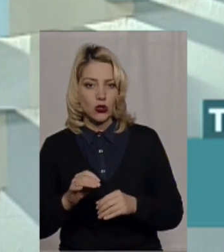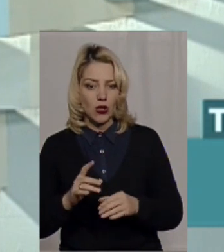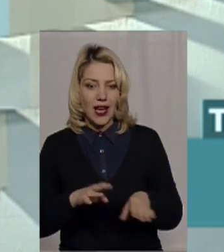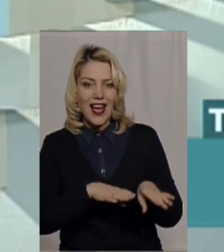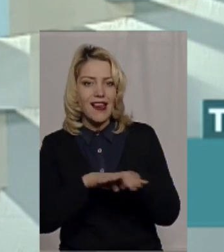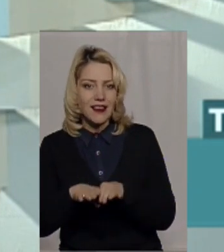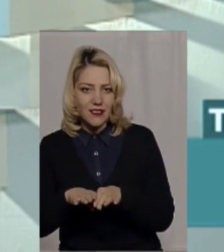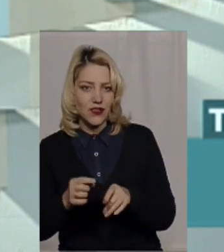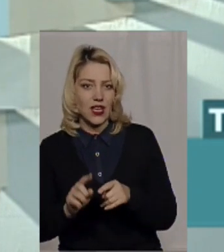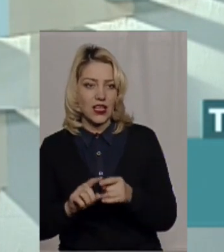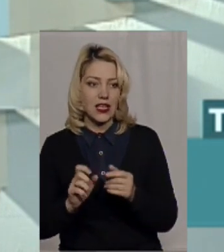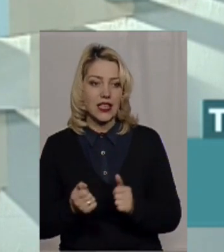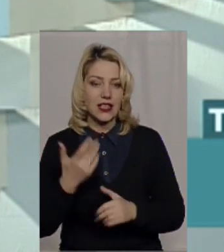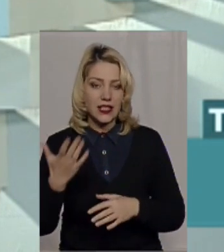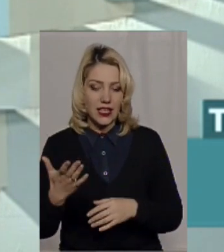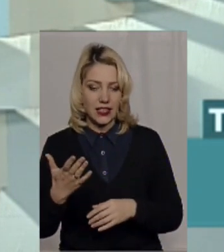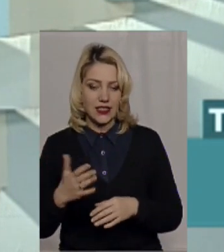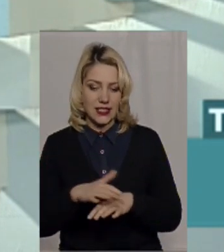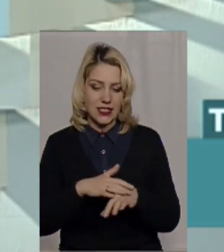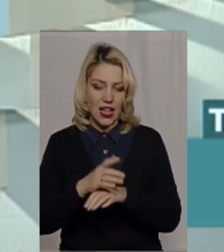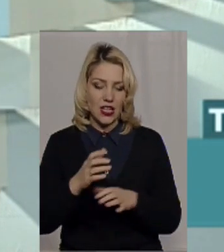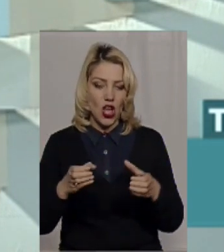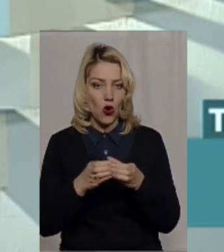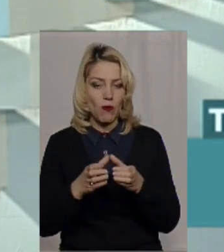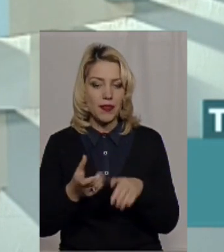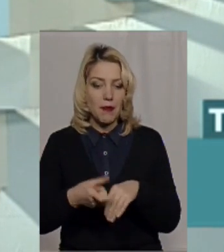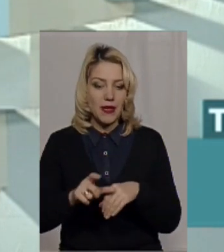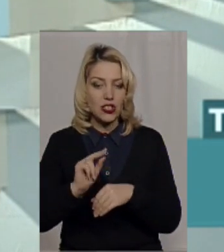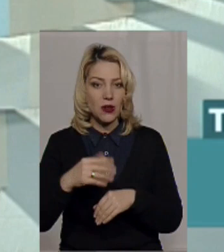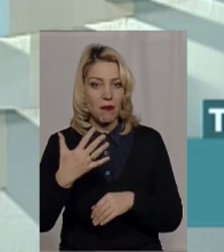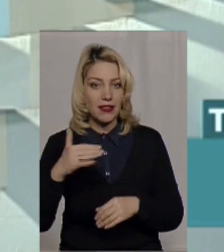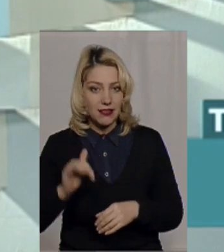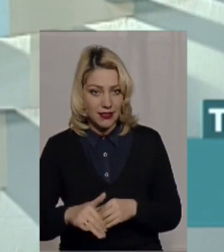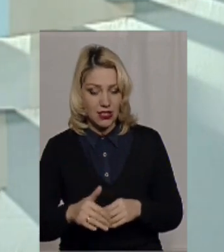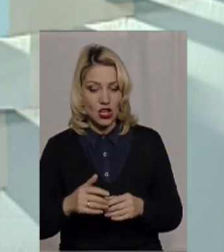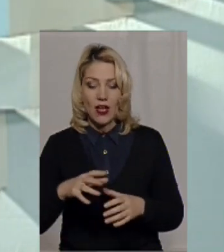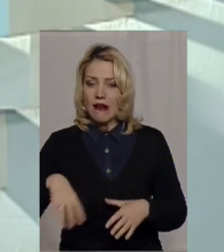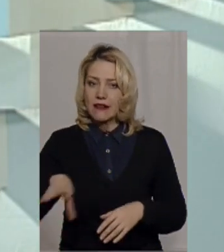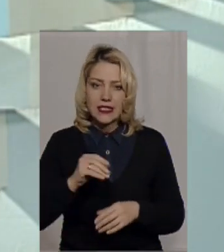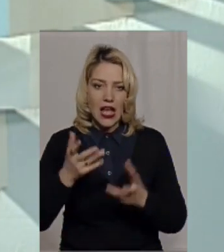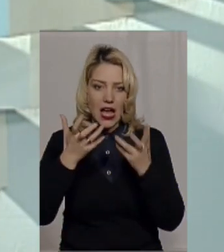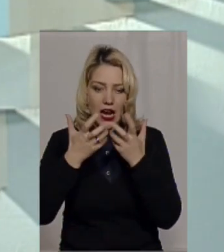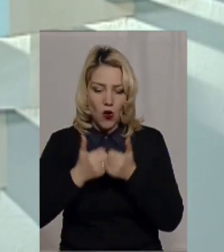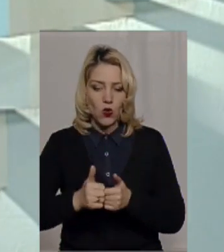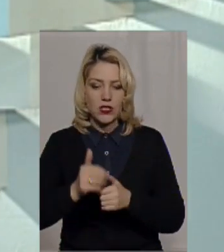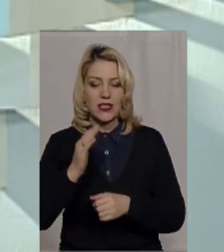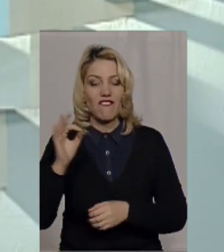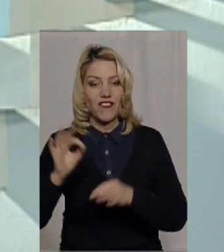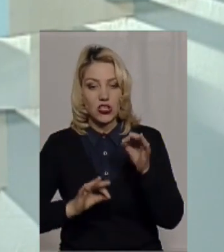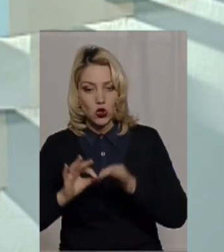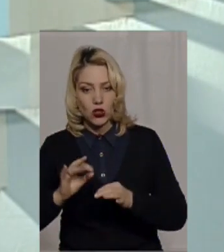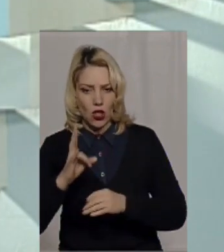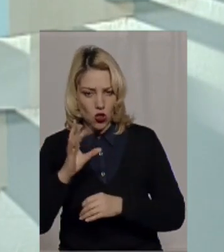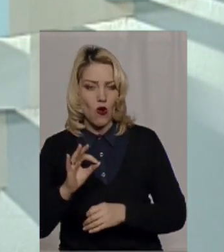кількість громад з населенням більше п'яти тисяч. Тобто, насправді, все береться у відсотках до області. Тому такий